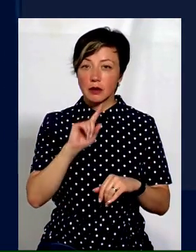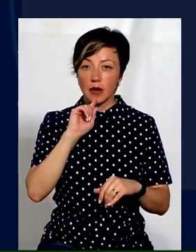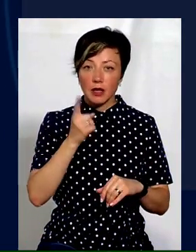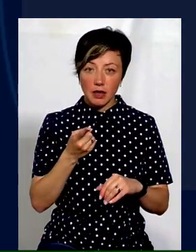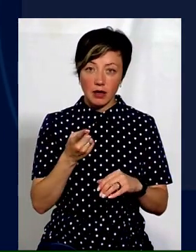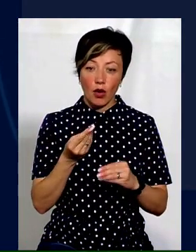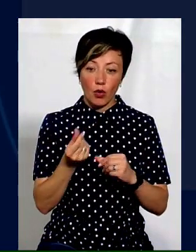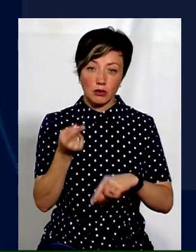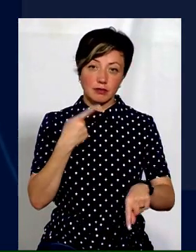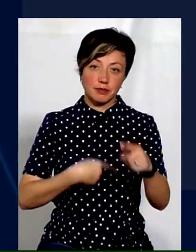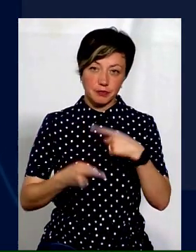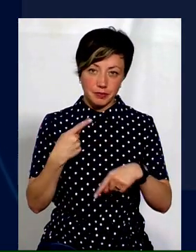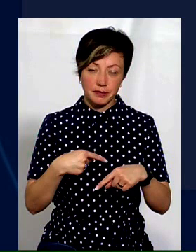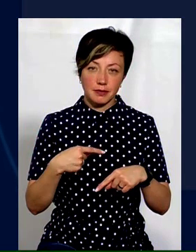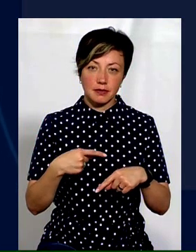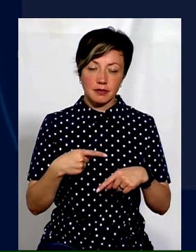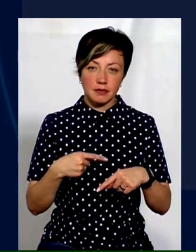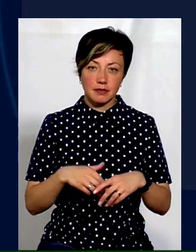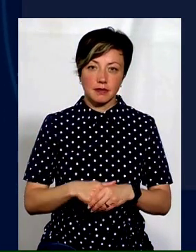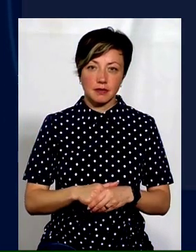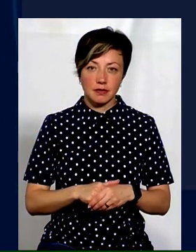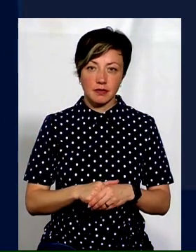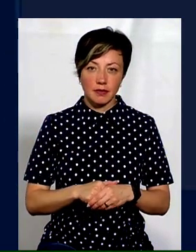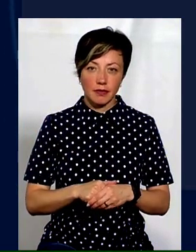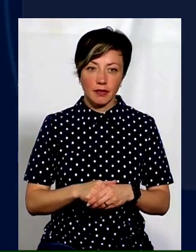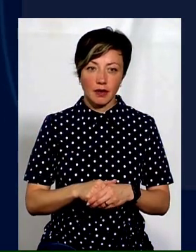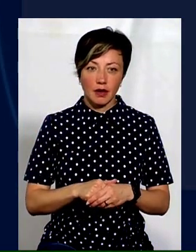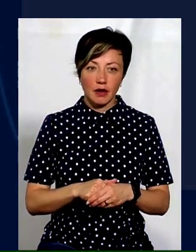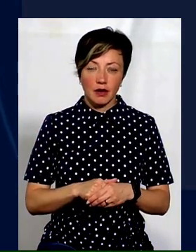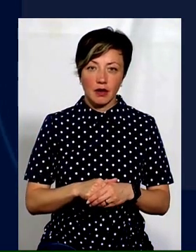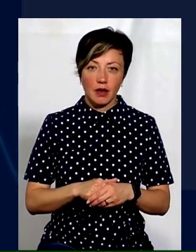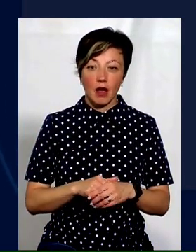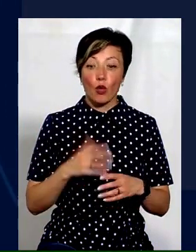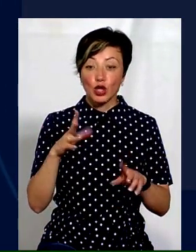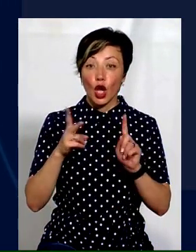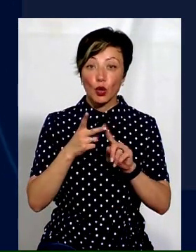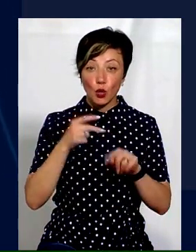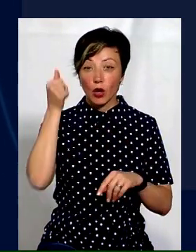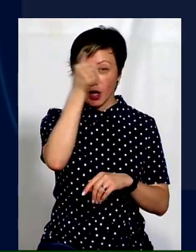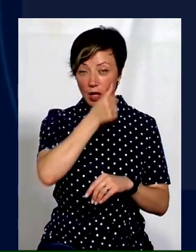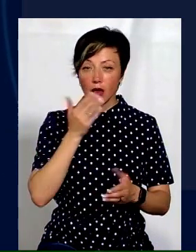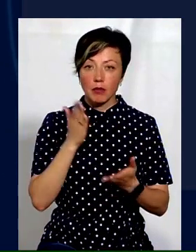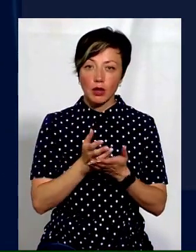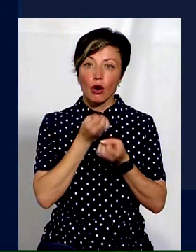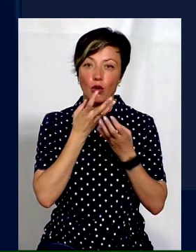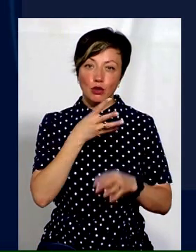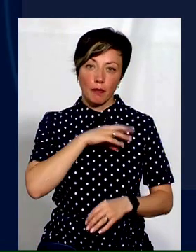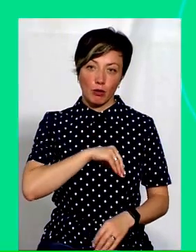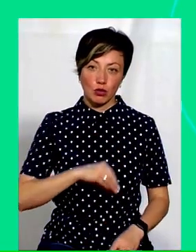вкладені інвестиції в 4, там ферму, полив, інші речі. Наступний рік вже мати достатні хорщики будки.